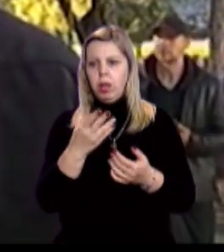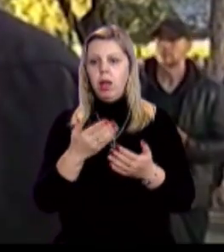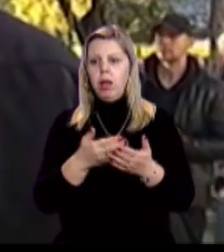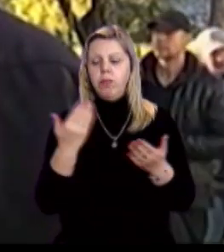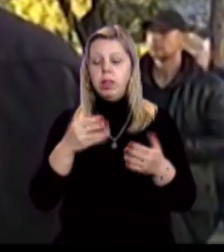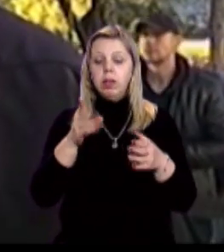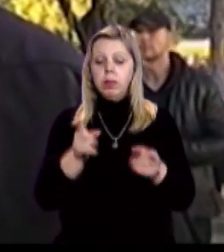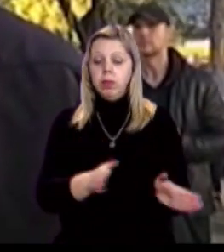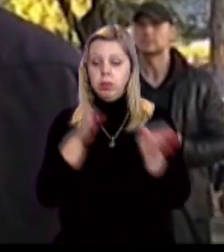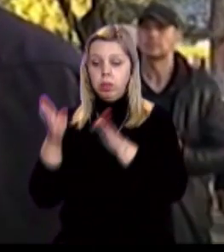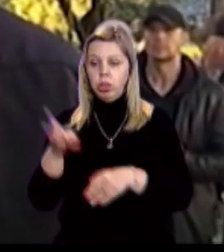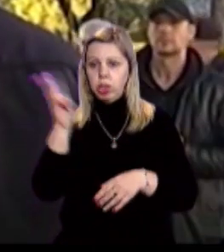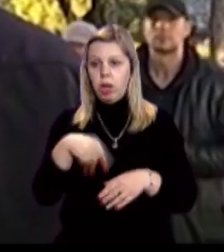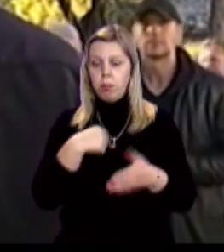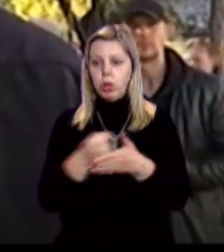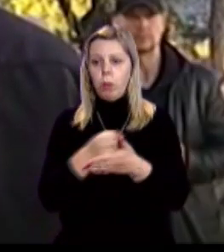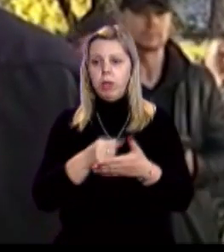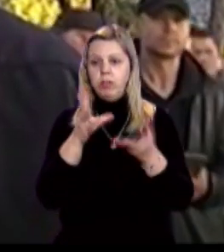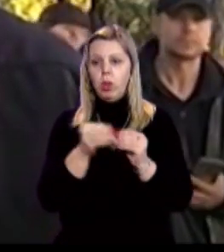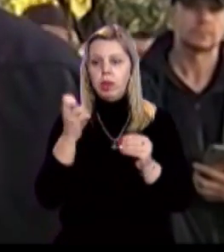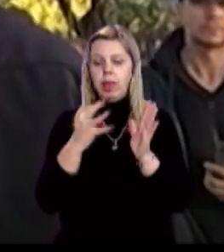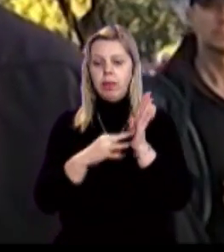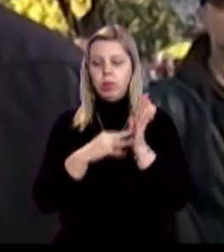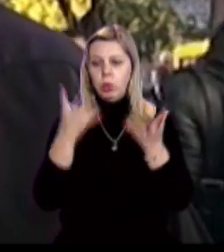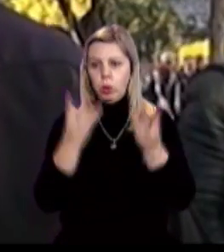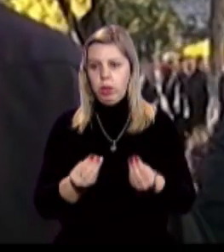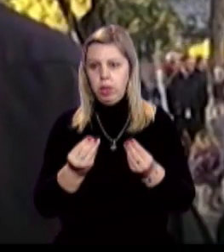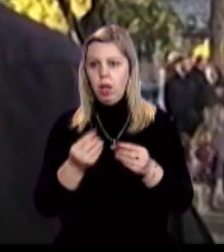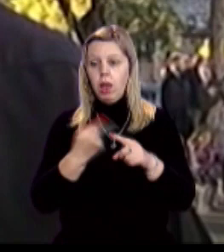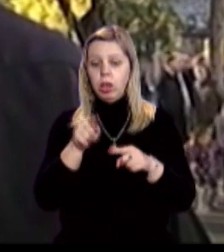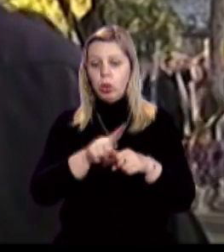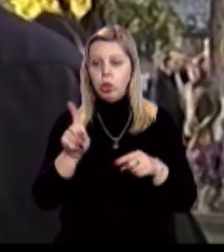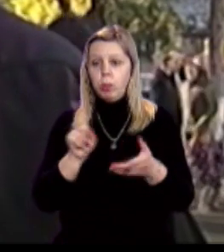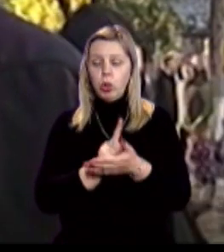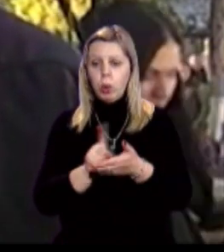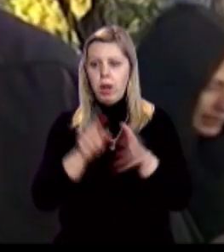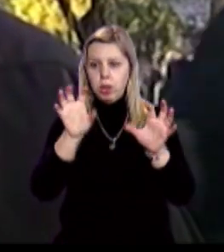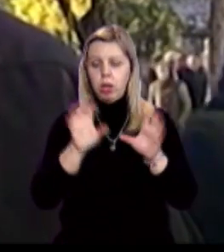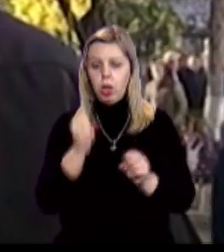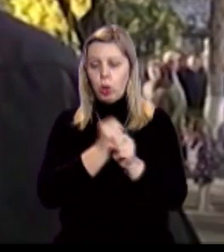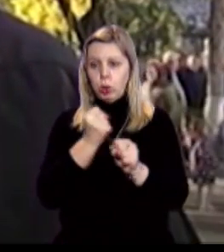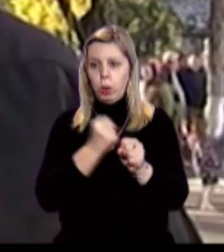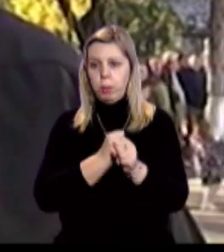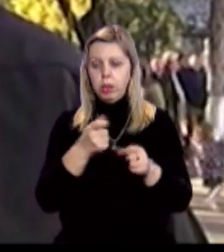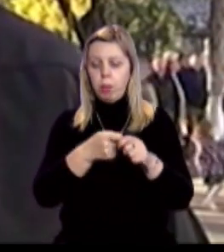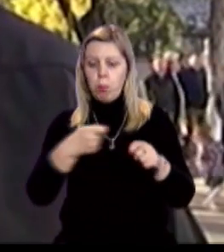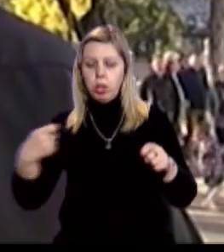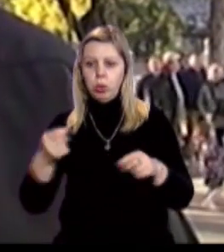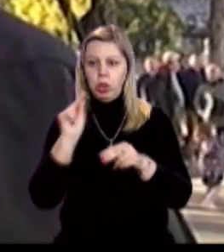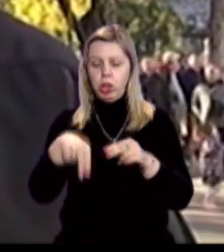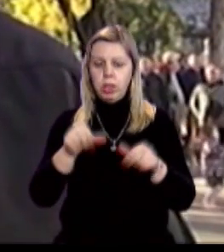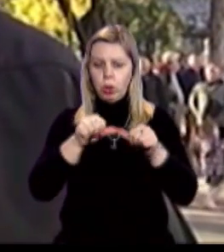Відтермінування штрафів ми добилися всього на 90 днів. Для того, щоб нормальний закон розробити, протягнути його через